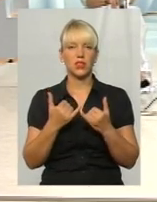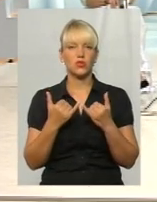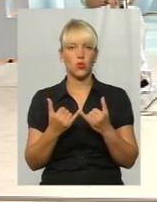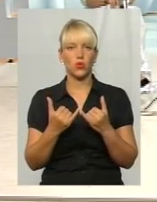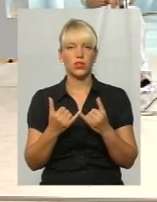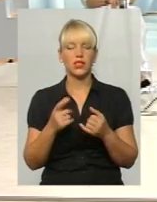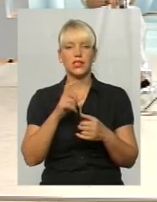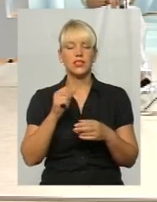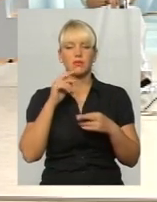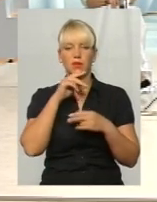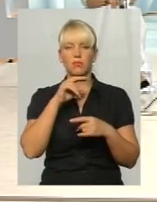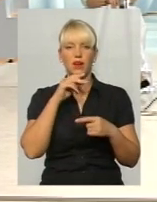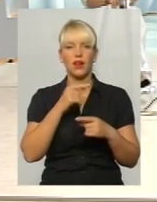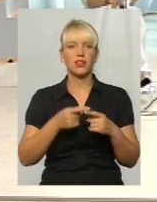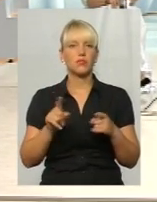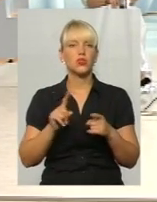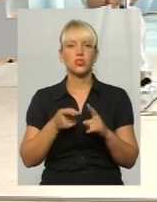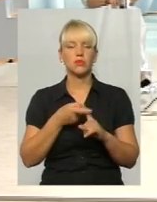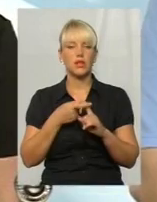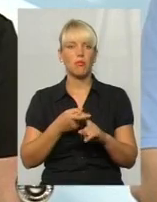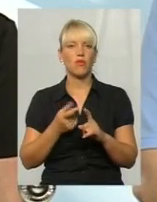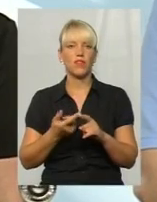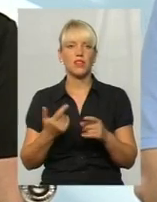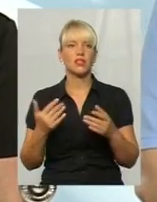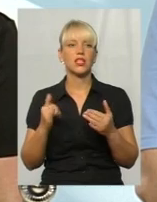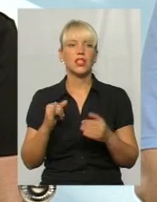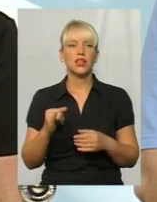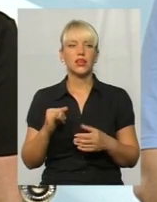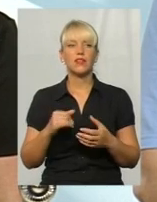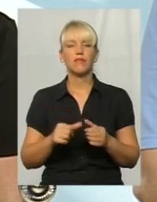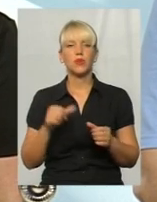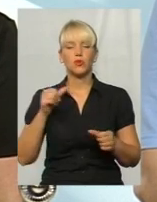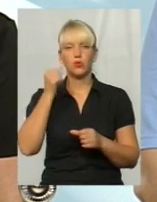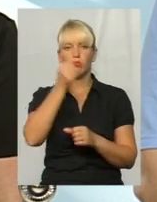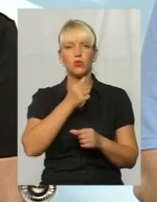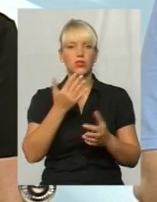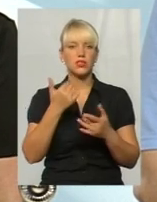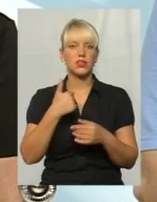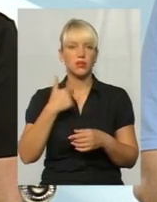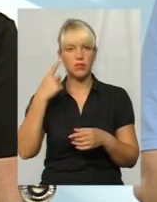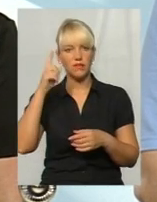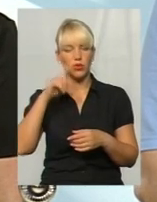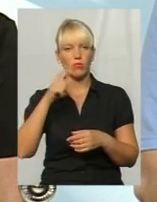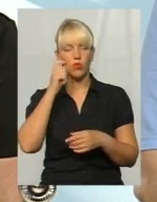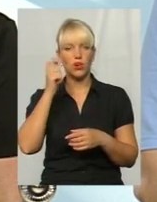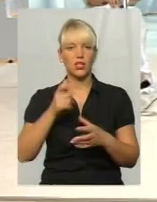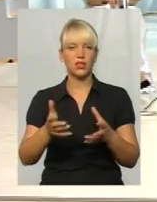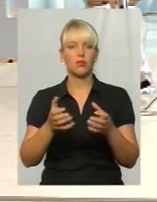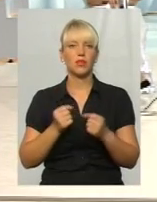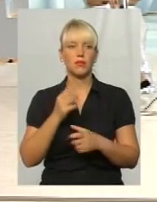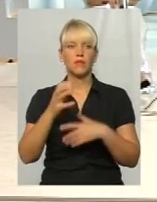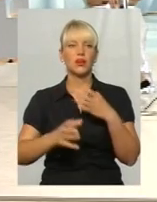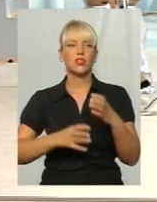препаратами, з чим це пов'язано? І минулого року, наскільки мені відомо, Україна прийняла у ті